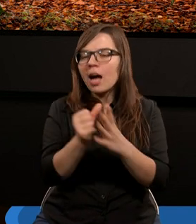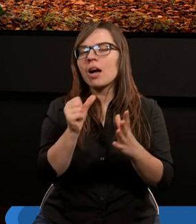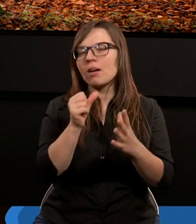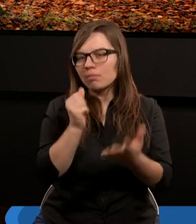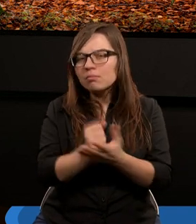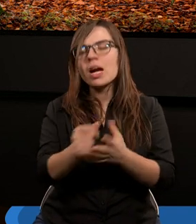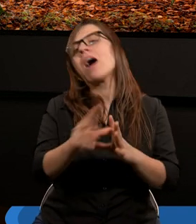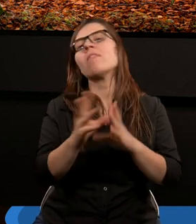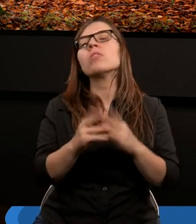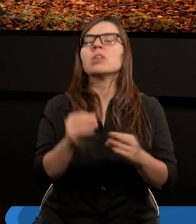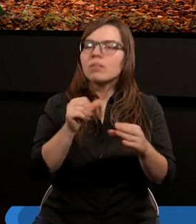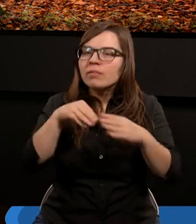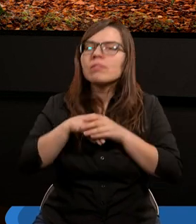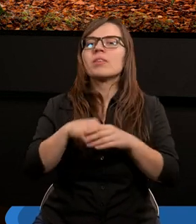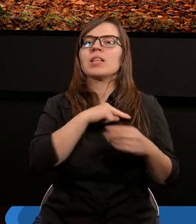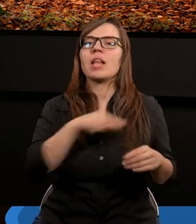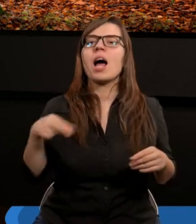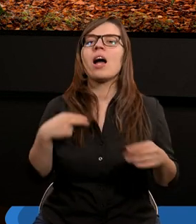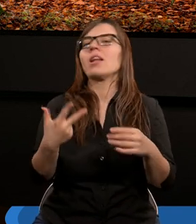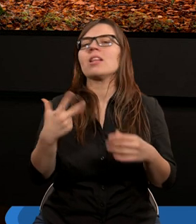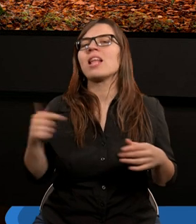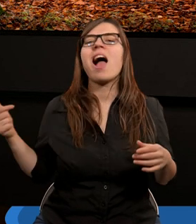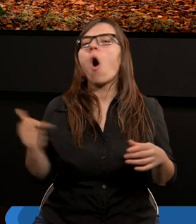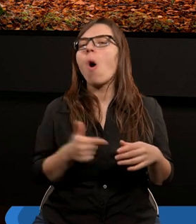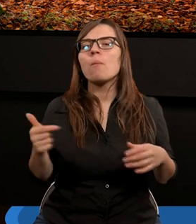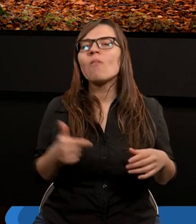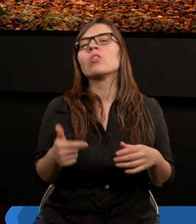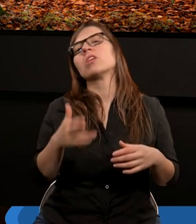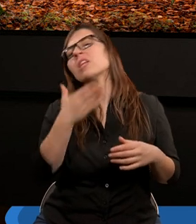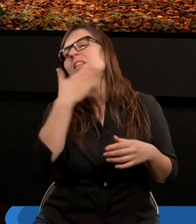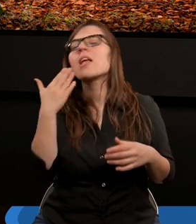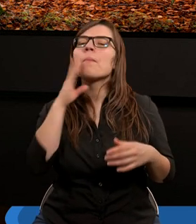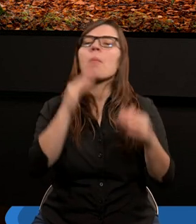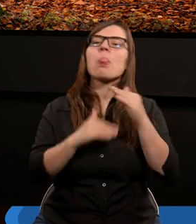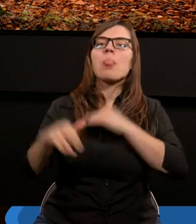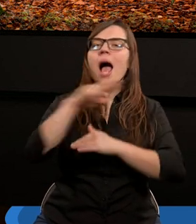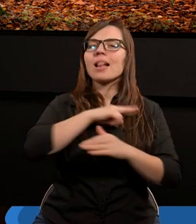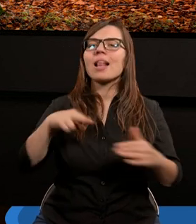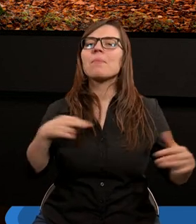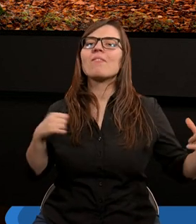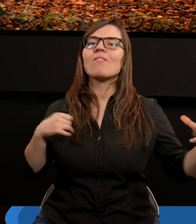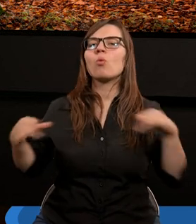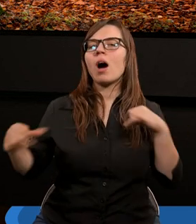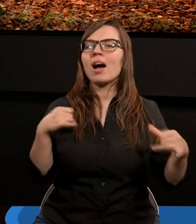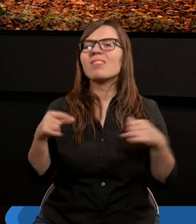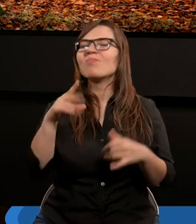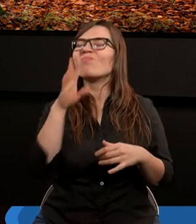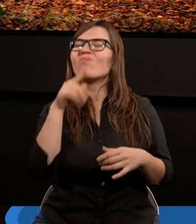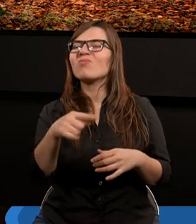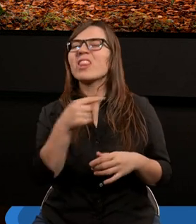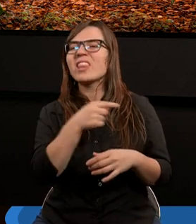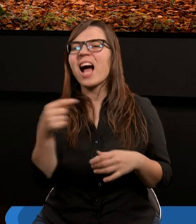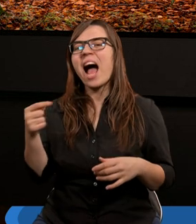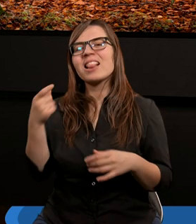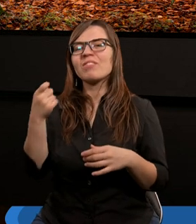prawo już nas nie obowiązuje, czy nie ma nad nami władzy. I tak negatywnie